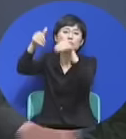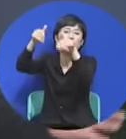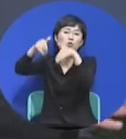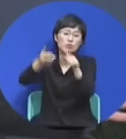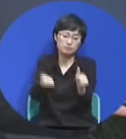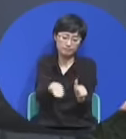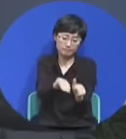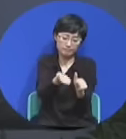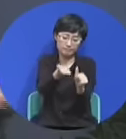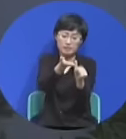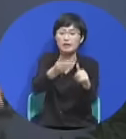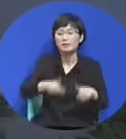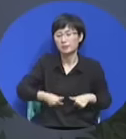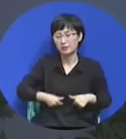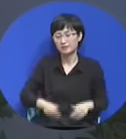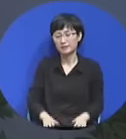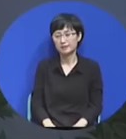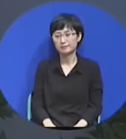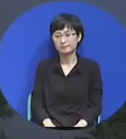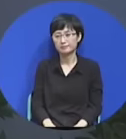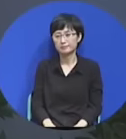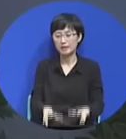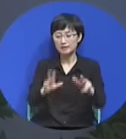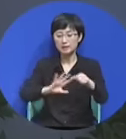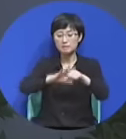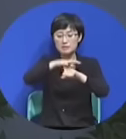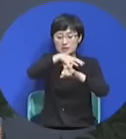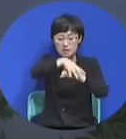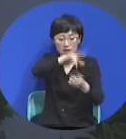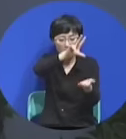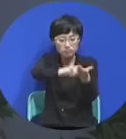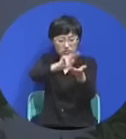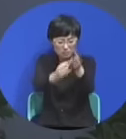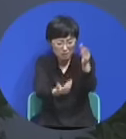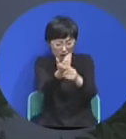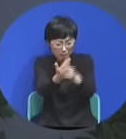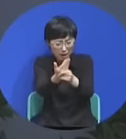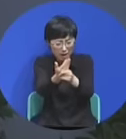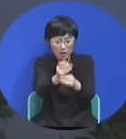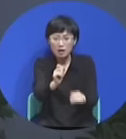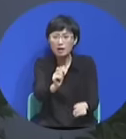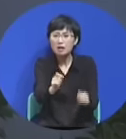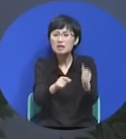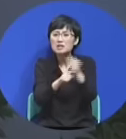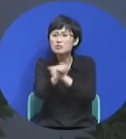오늘날 세계 모든 문제만 게 교회 책임이요. 쉽게 말하면 목사 책임이라 이 말이요.